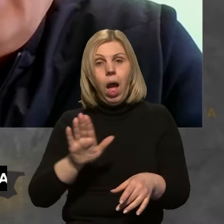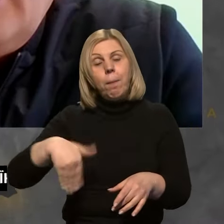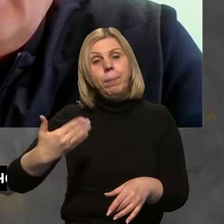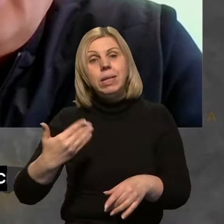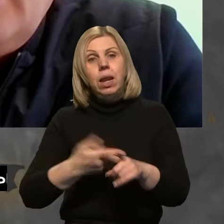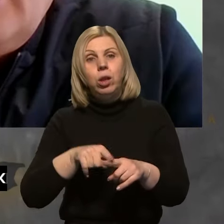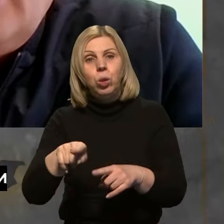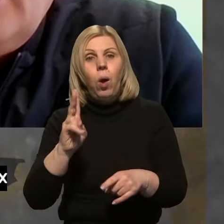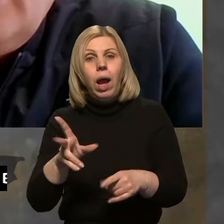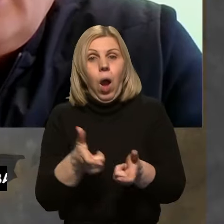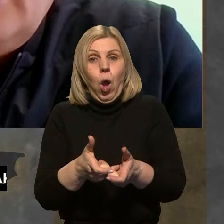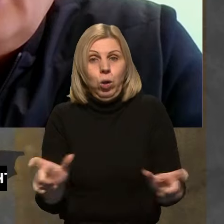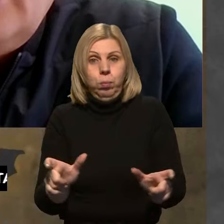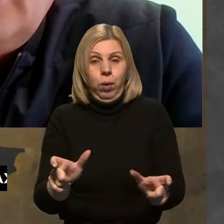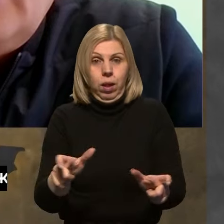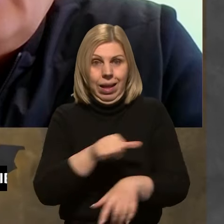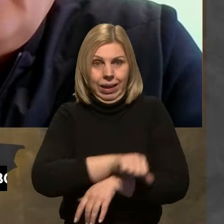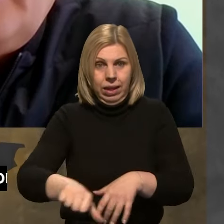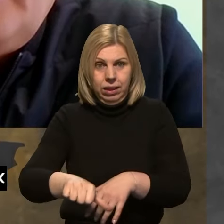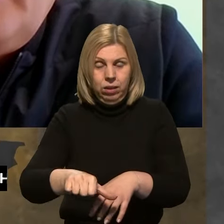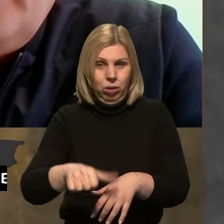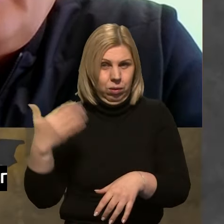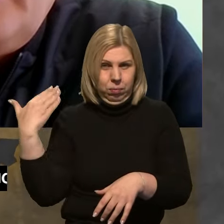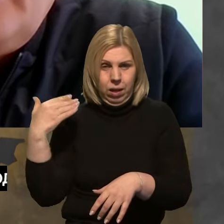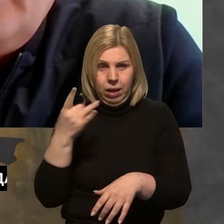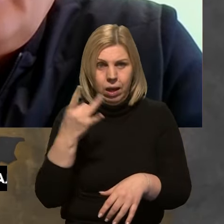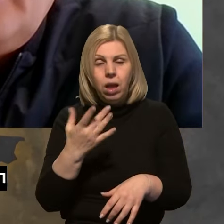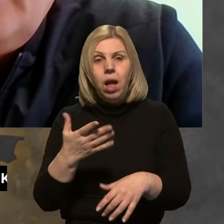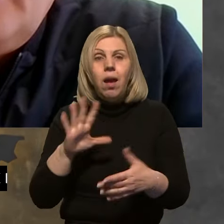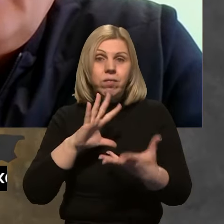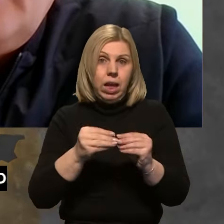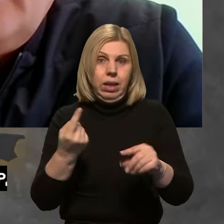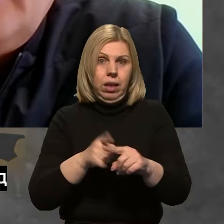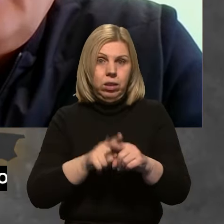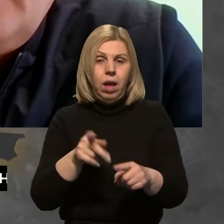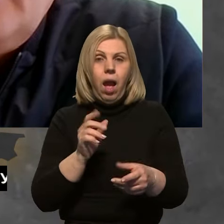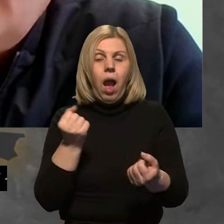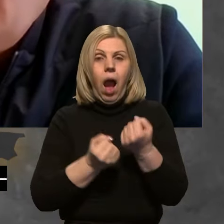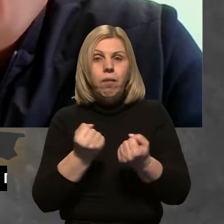того, як розблокували КПП попереднього разу, взагалі застосовувалися ці автопо'їзди?